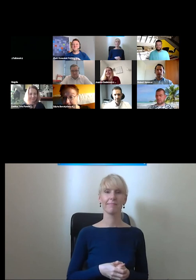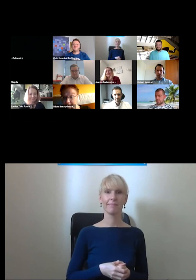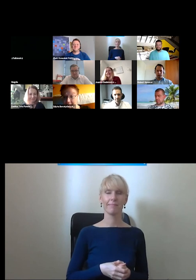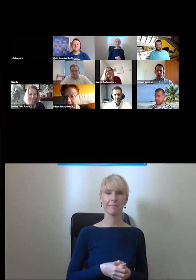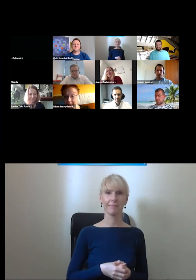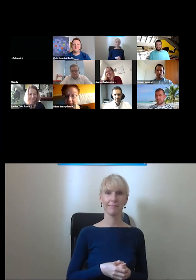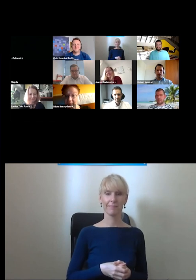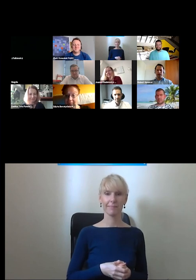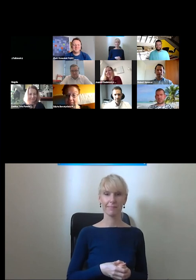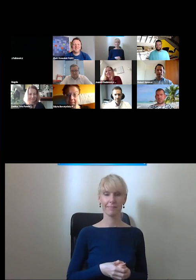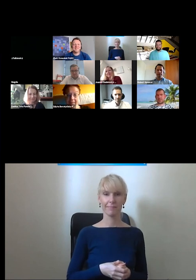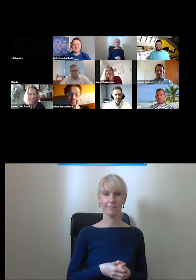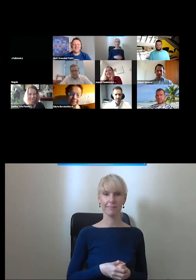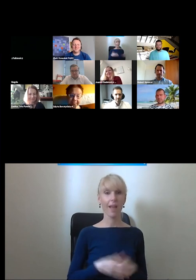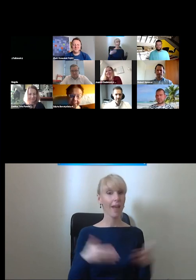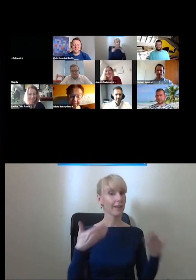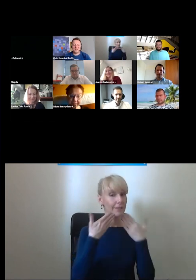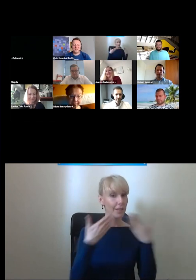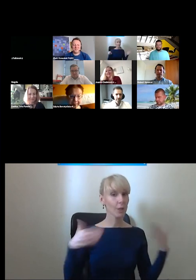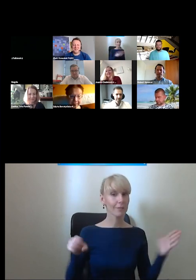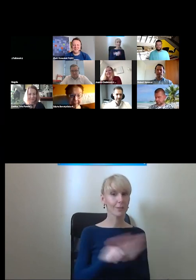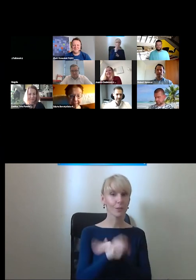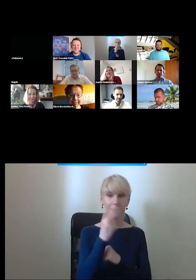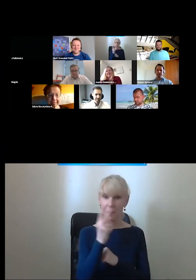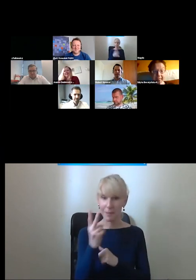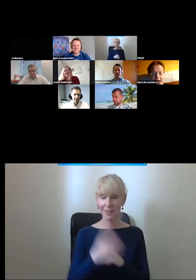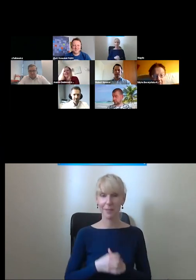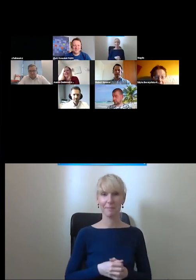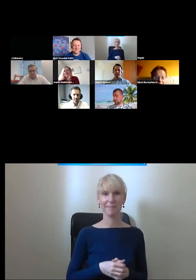dziękujemy do zobaczenia dzięki do zobaczenia do widzenia